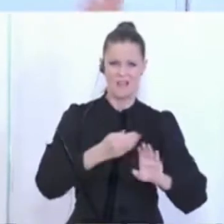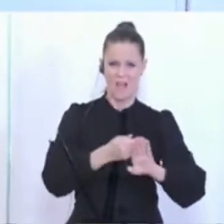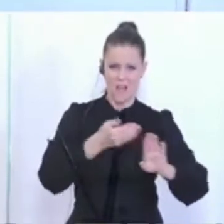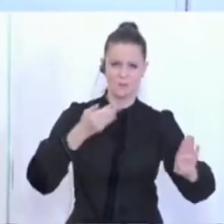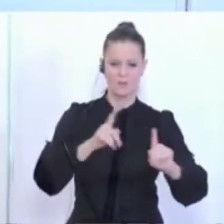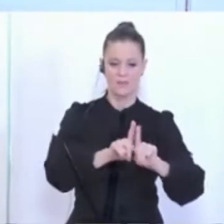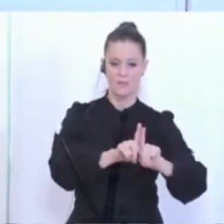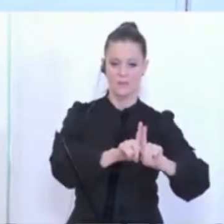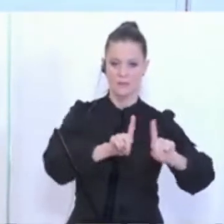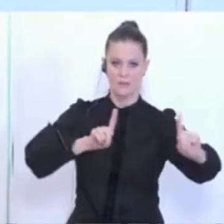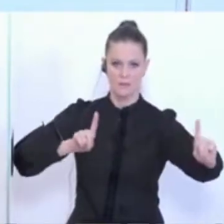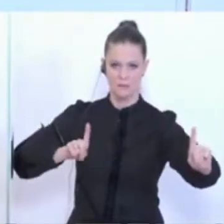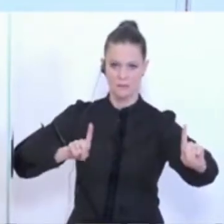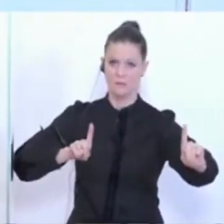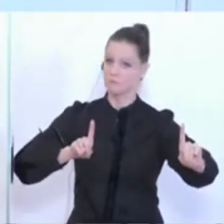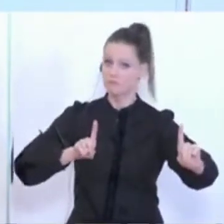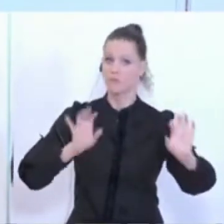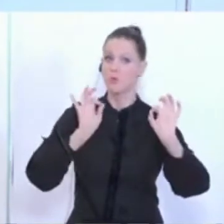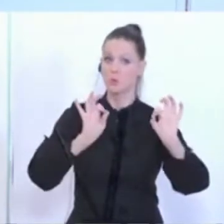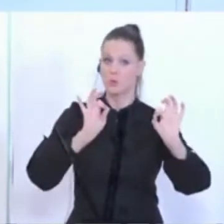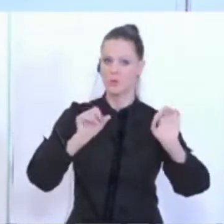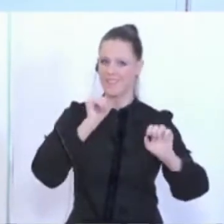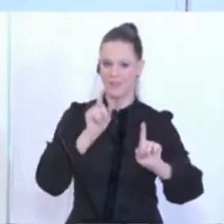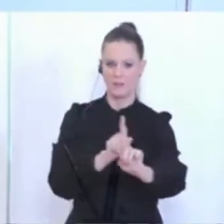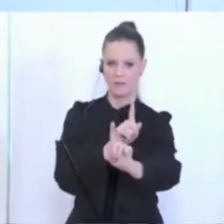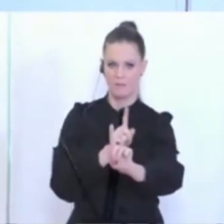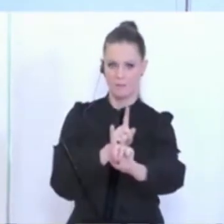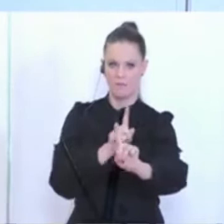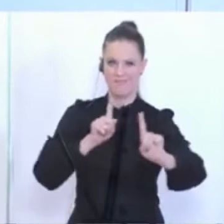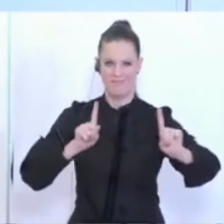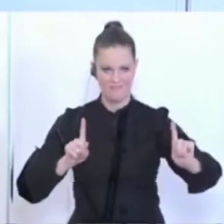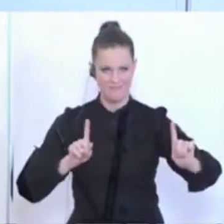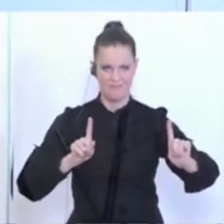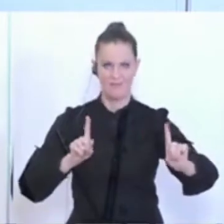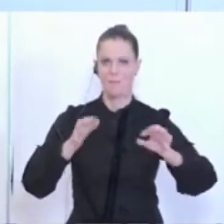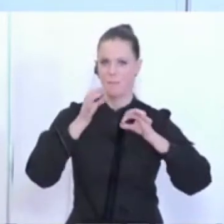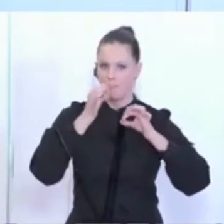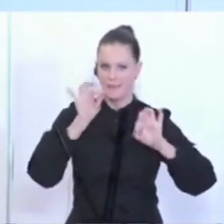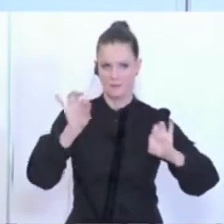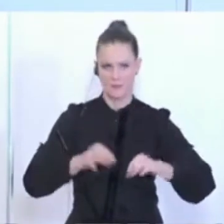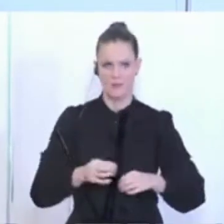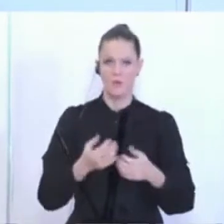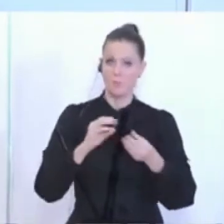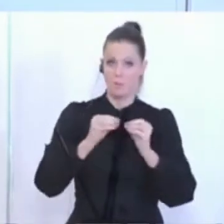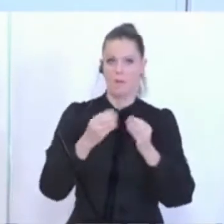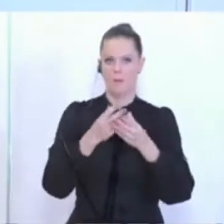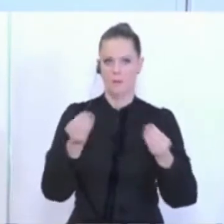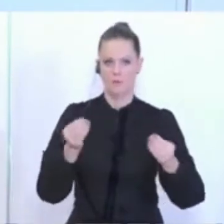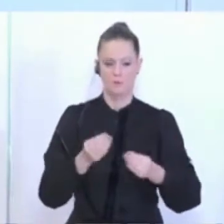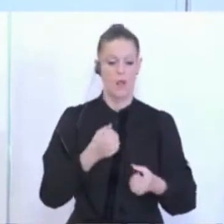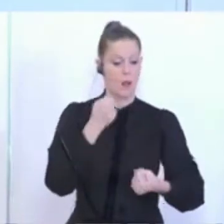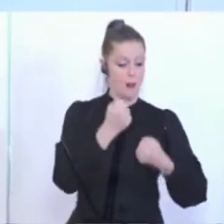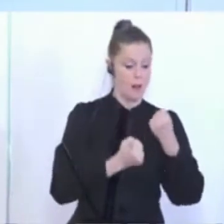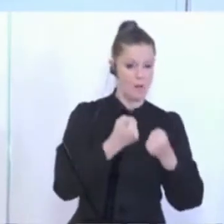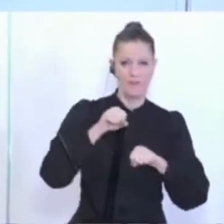versetzt ist schon eigentlich die meiste Mitte, ist schon die Lösung des Problems. Und ich wollte laufen und Fahrradfahren